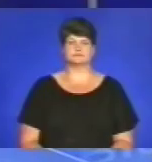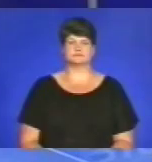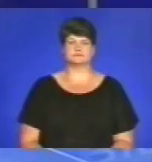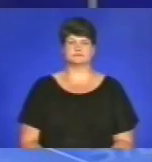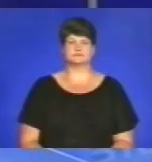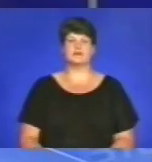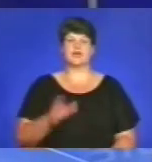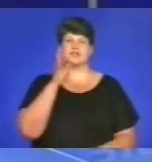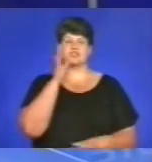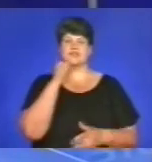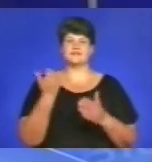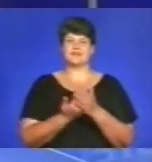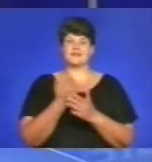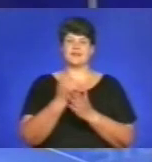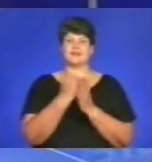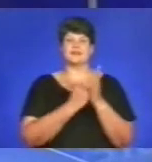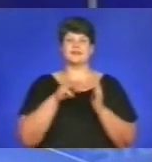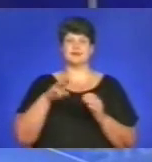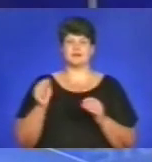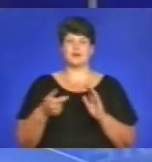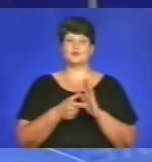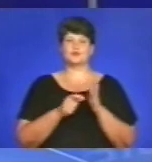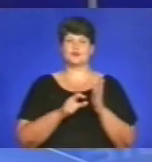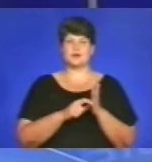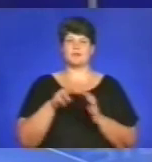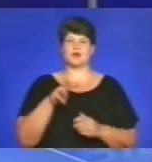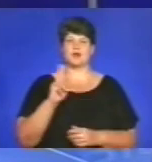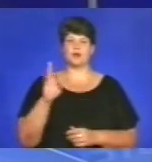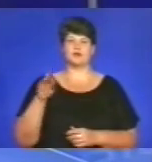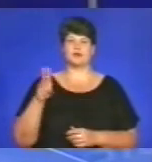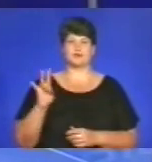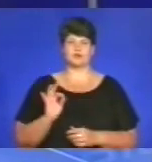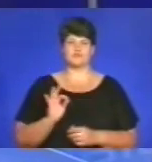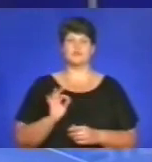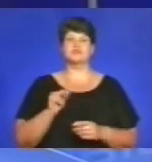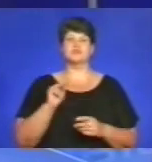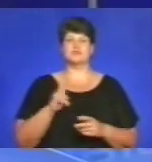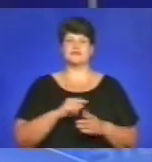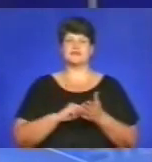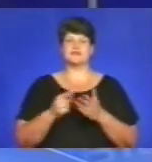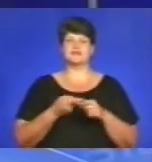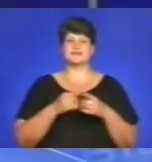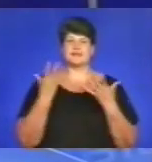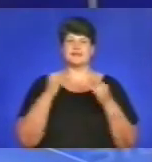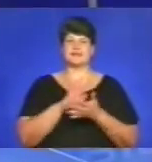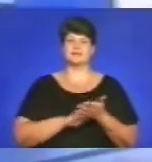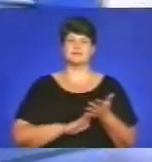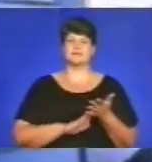Час вістей на каналі ТТБ у студії Марія Котенко. Чим відзначився цей день – дивіться далі.